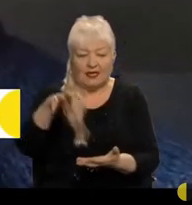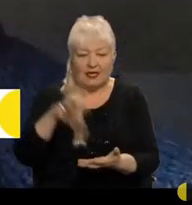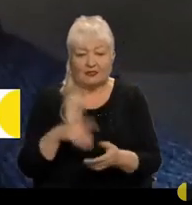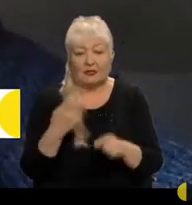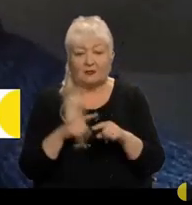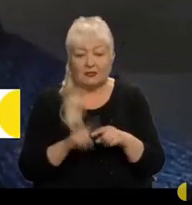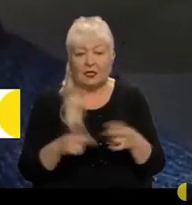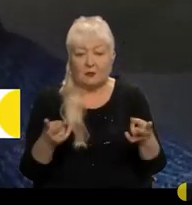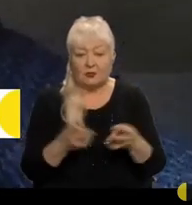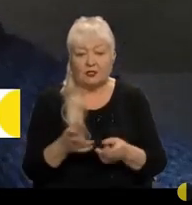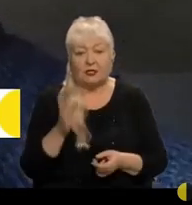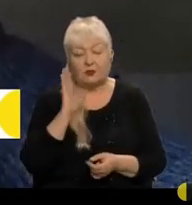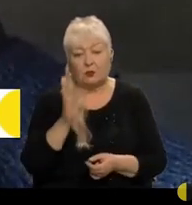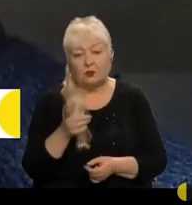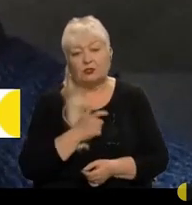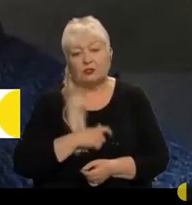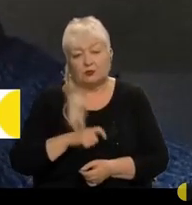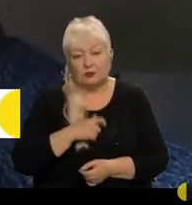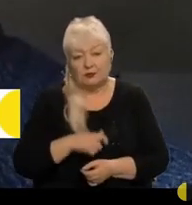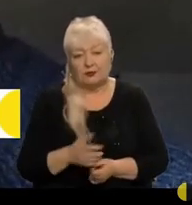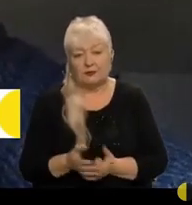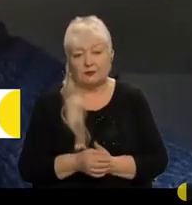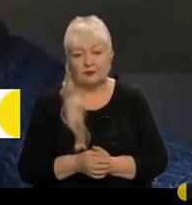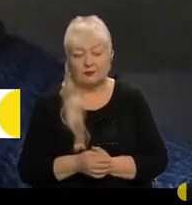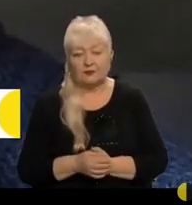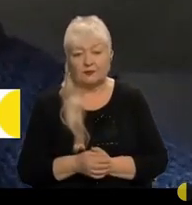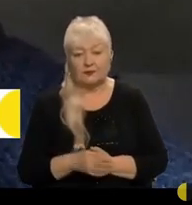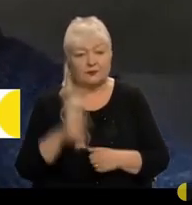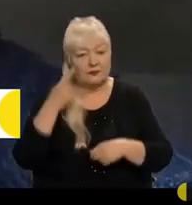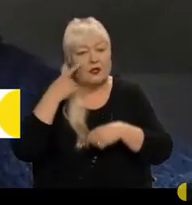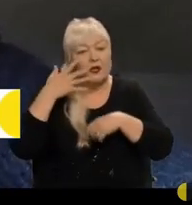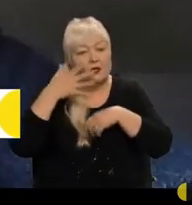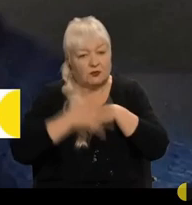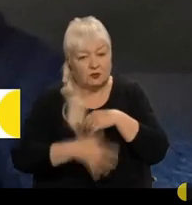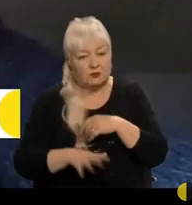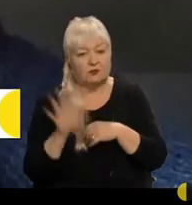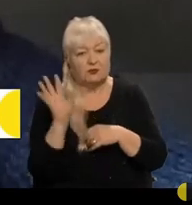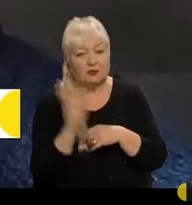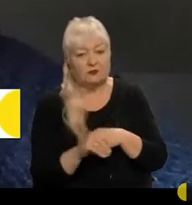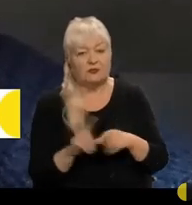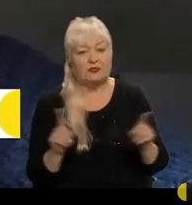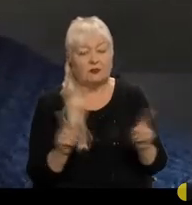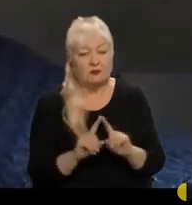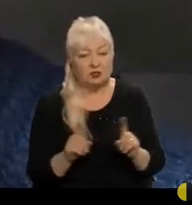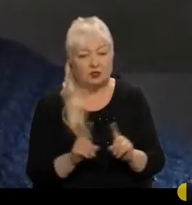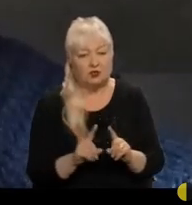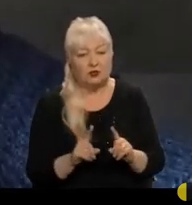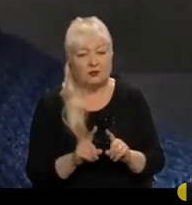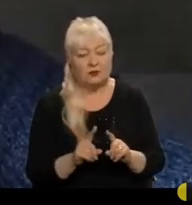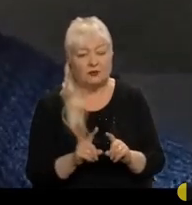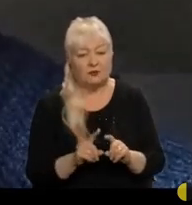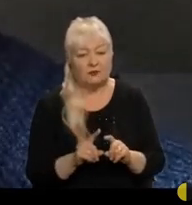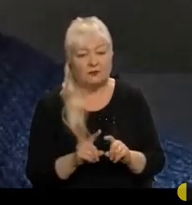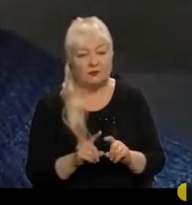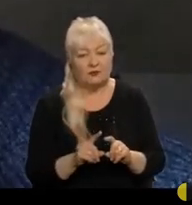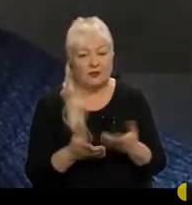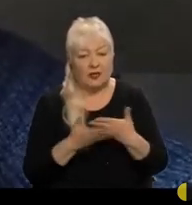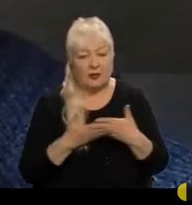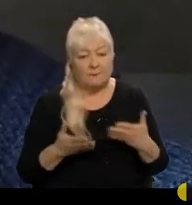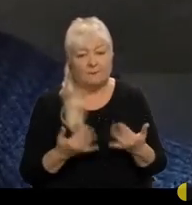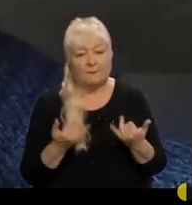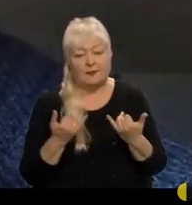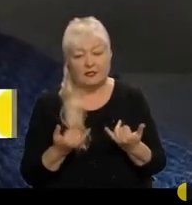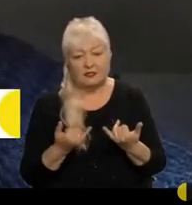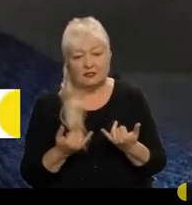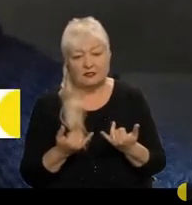потрібно бути собі зрозуміло, всім потрібно, що ми зараз діємо